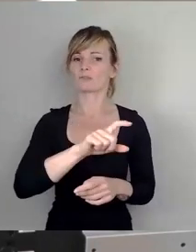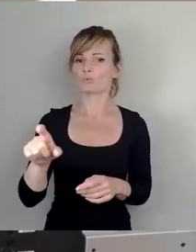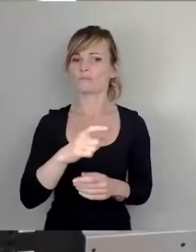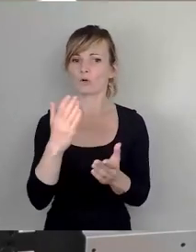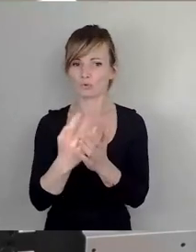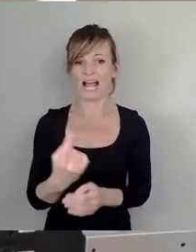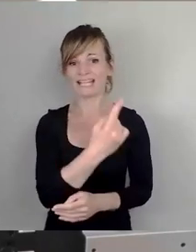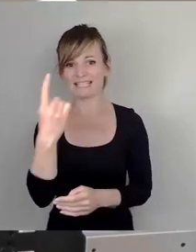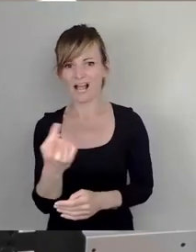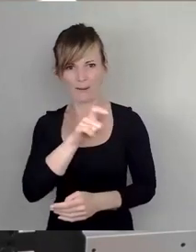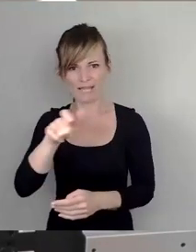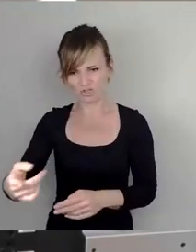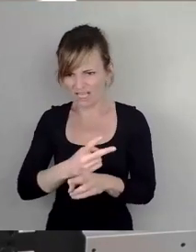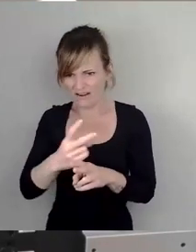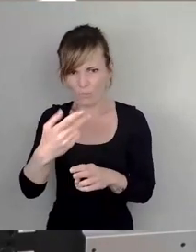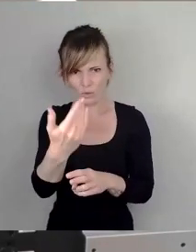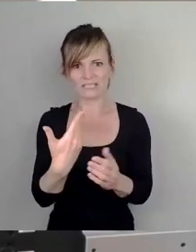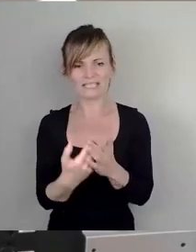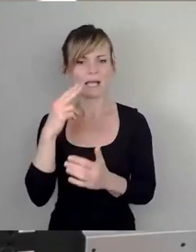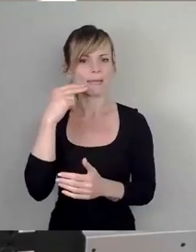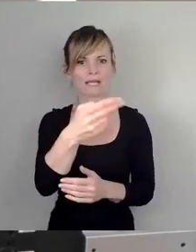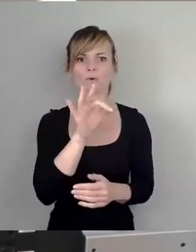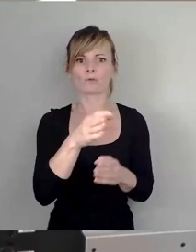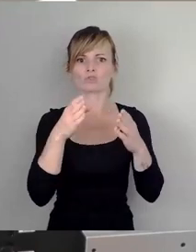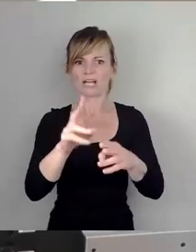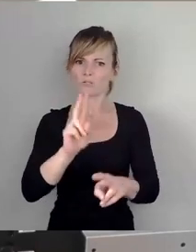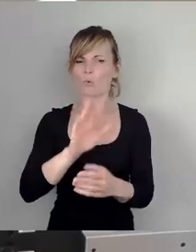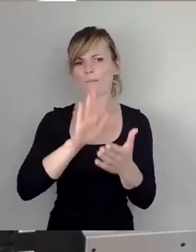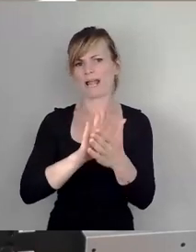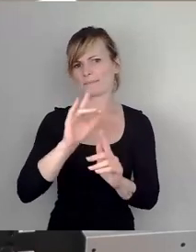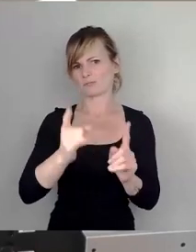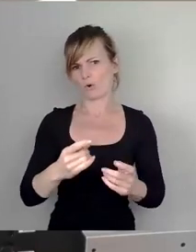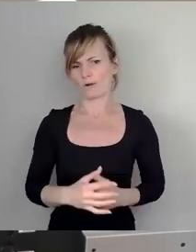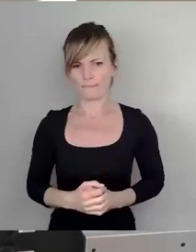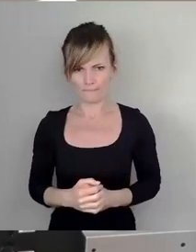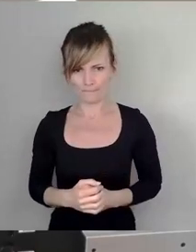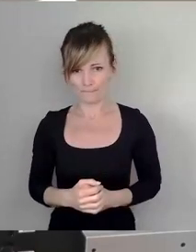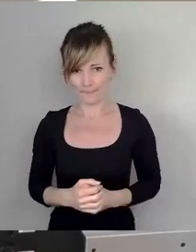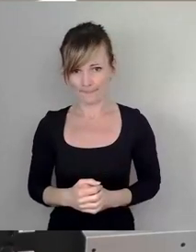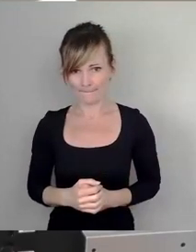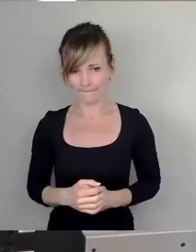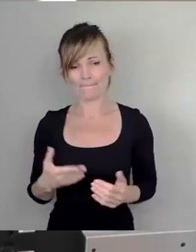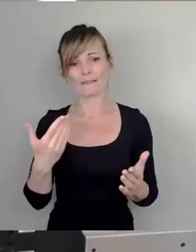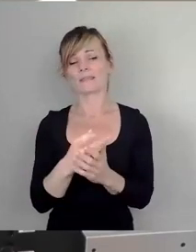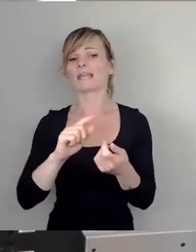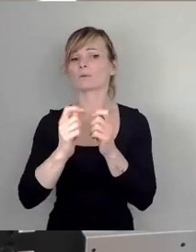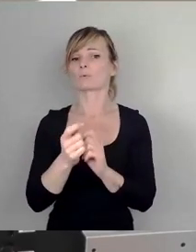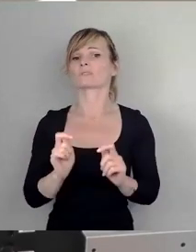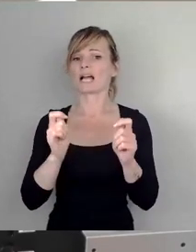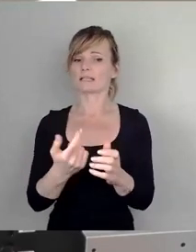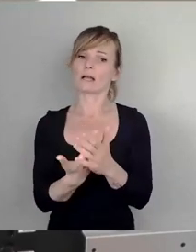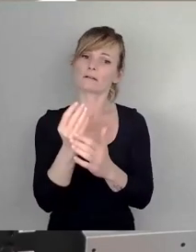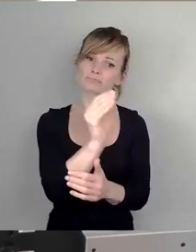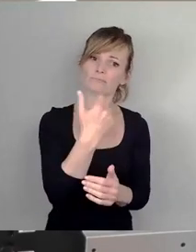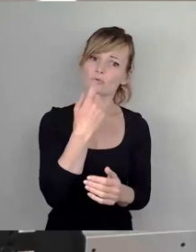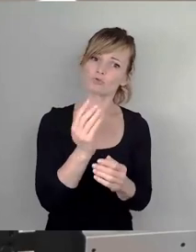Jahr daran gewöhnt, diese Benennung für diese Straße so zu belassen. Und diesen Änderungsantrag würde ich dann hier an der Stelle damit